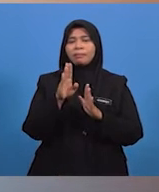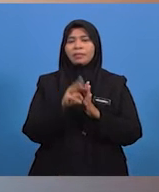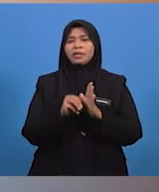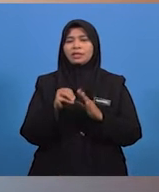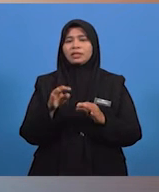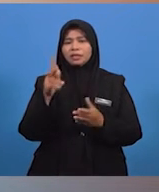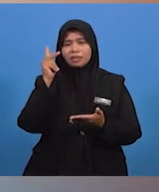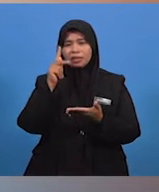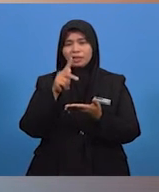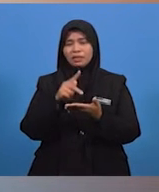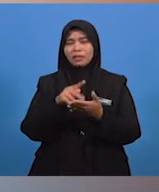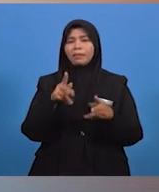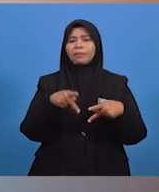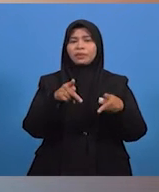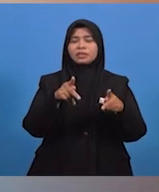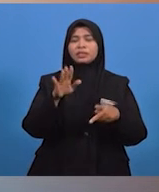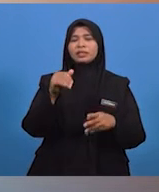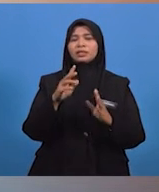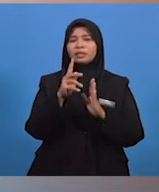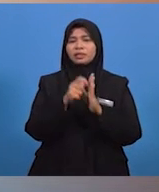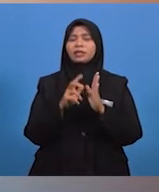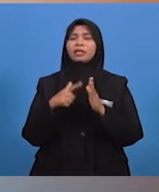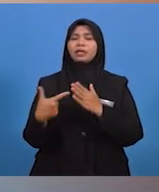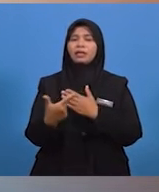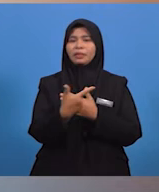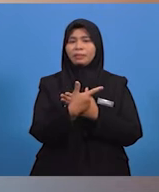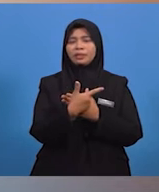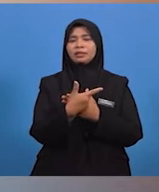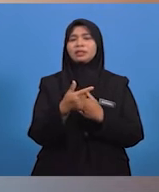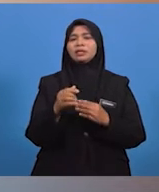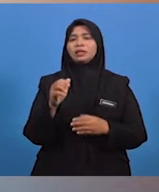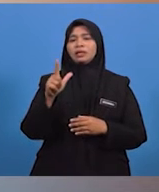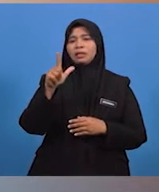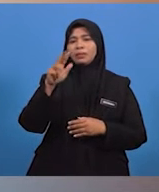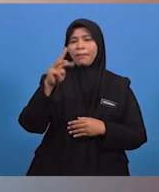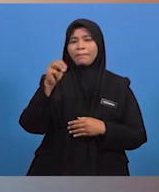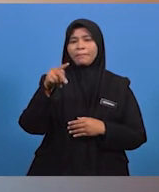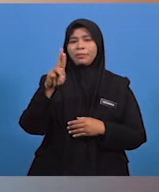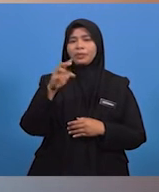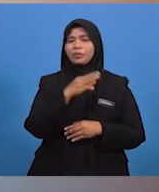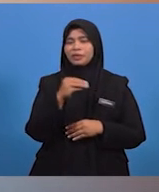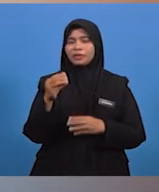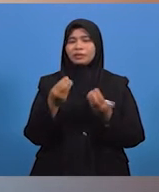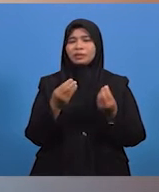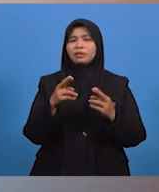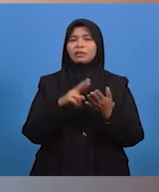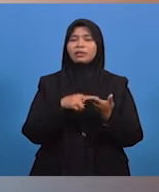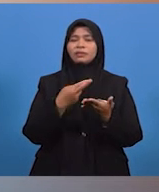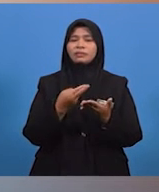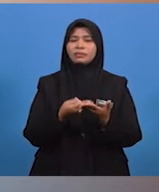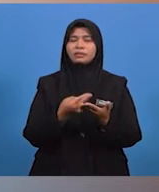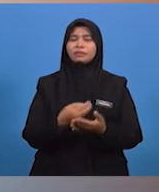mengenali proses yang terlibat dalam proses kesotan tanik, aliran lumpur dan tanah runtuh.